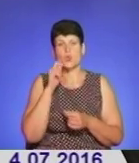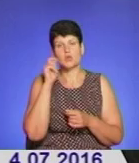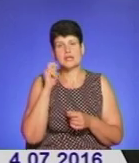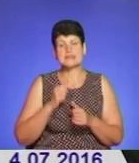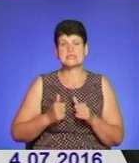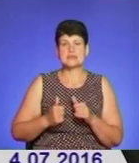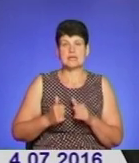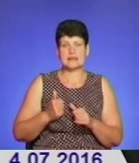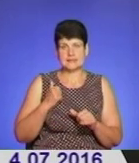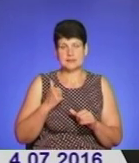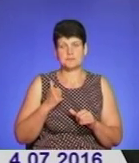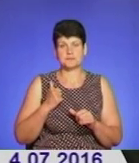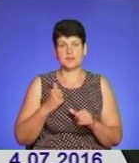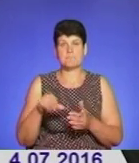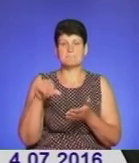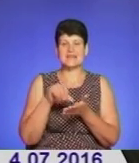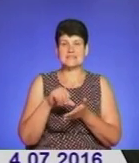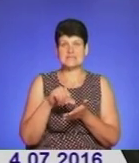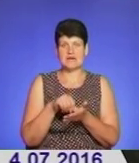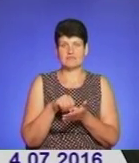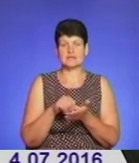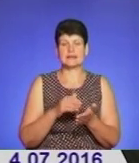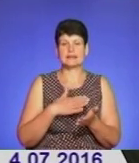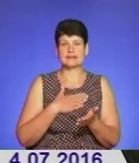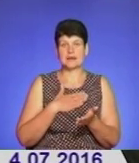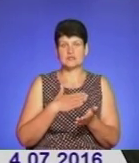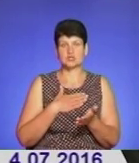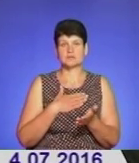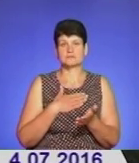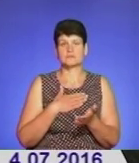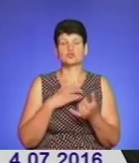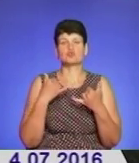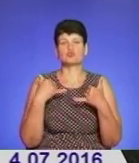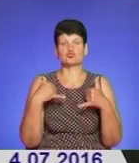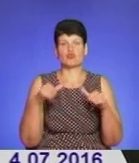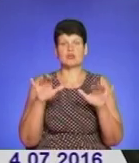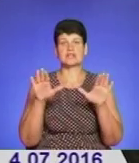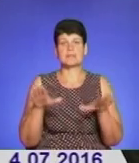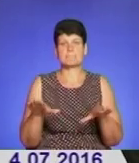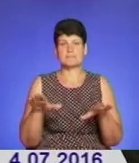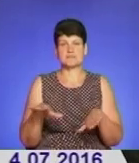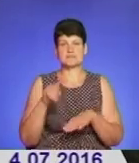гідні і достійно представити наше чудотворне місце Зарваницю.